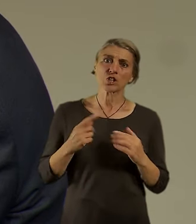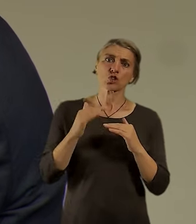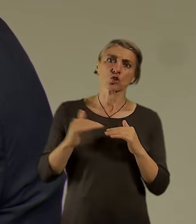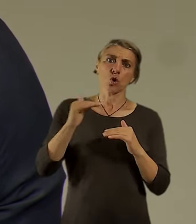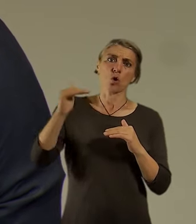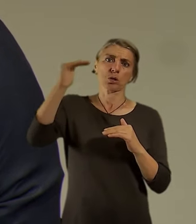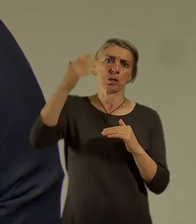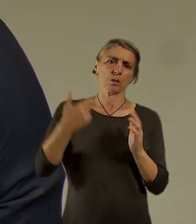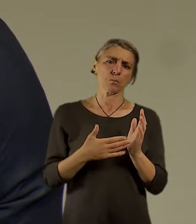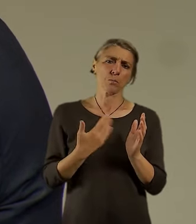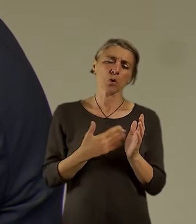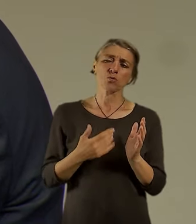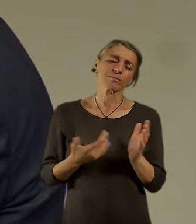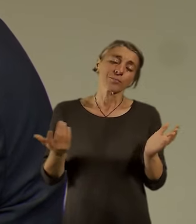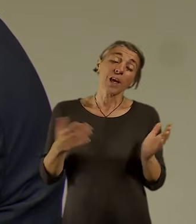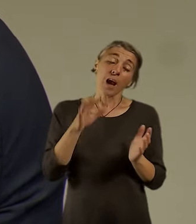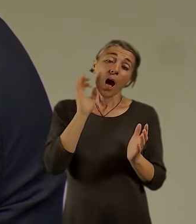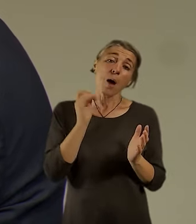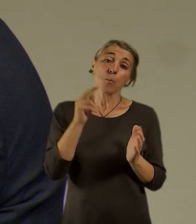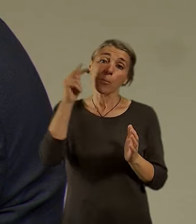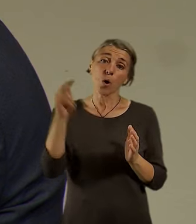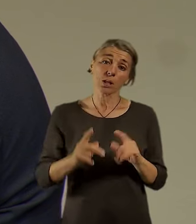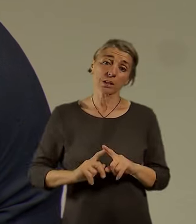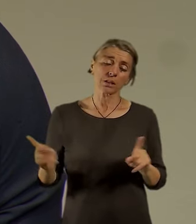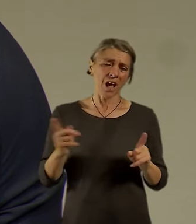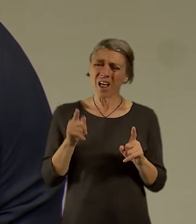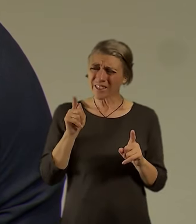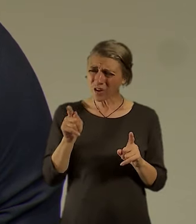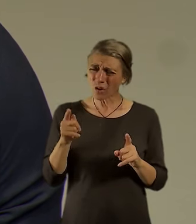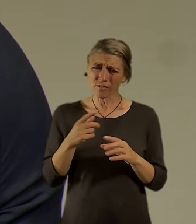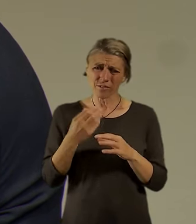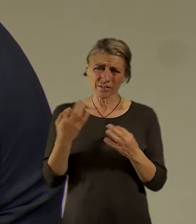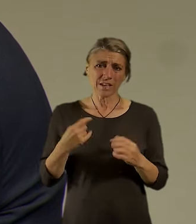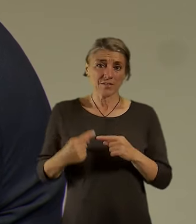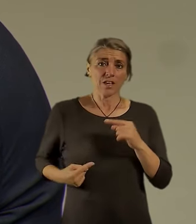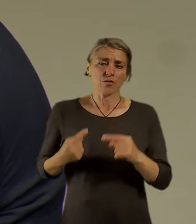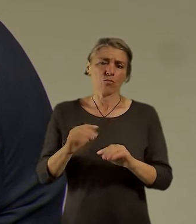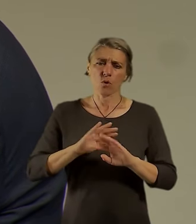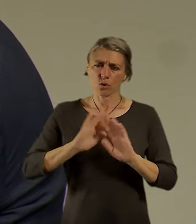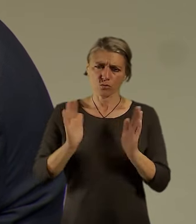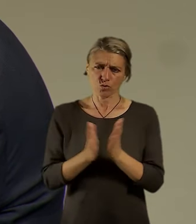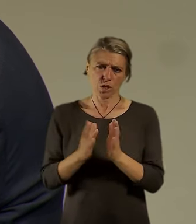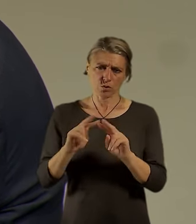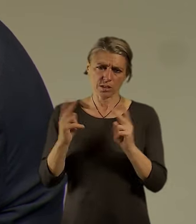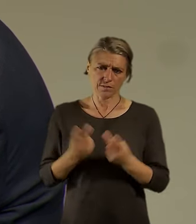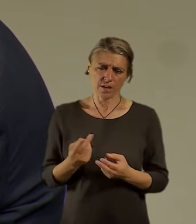proces je na celém světě. A teď to má nějakou míru, to jsem mluvil o tom. Ale co si myslím, že je jako důležitý,